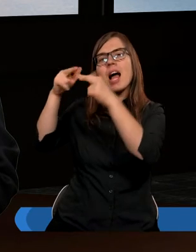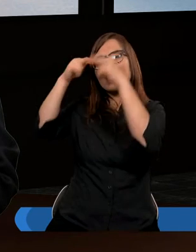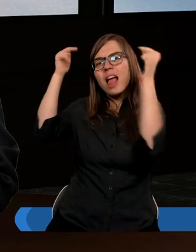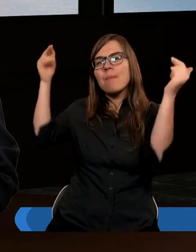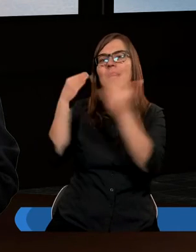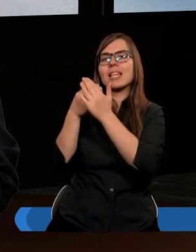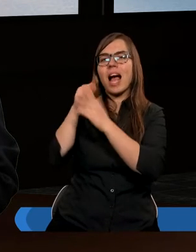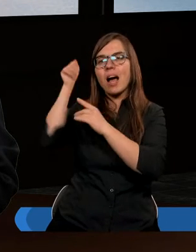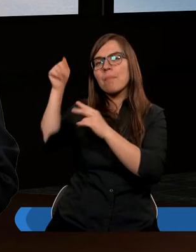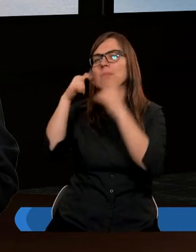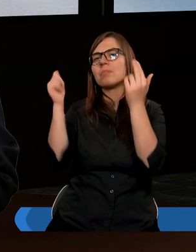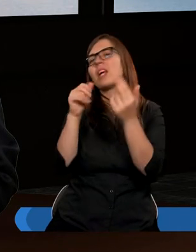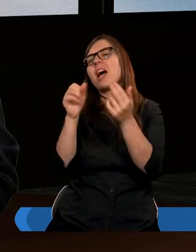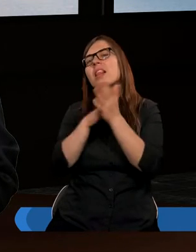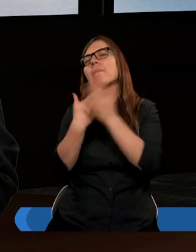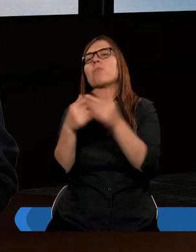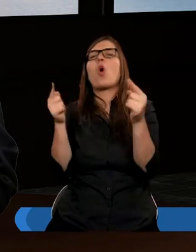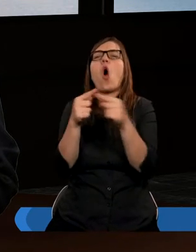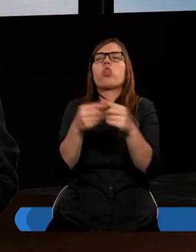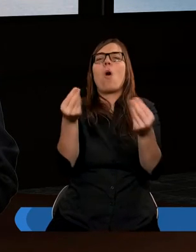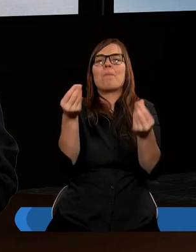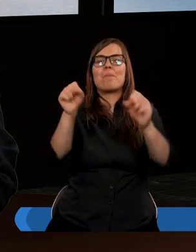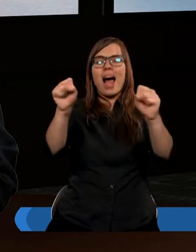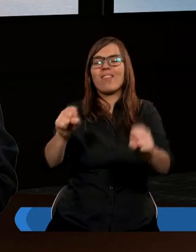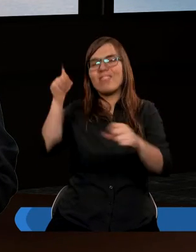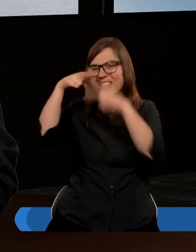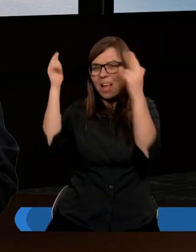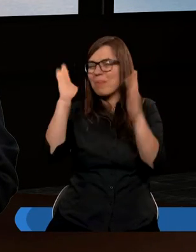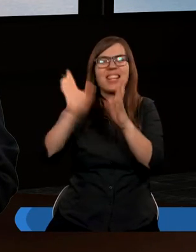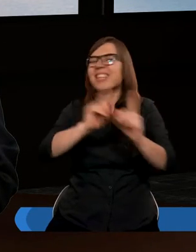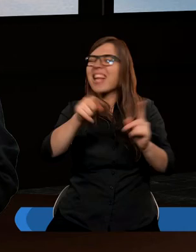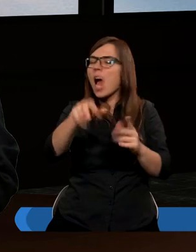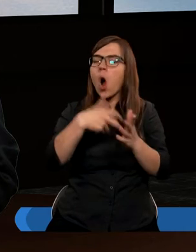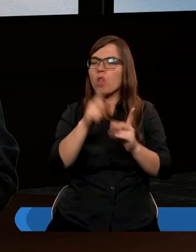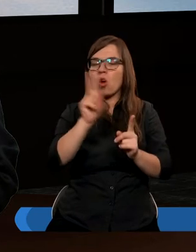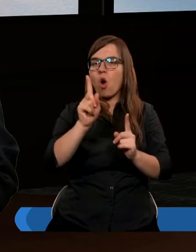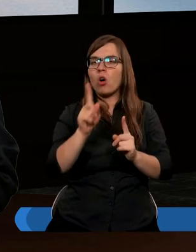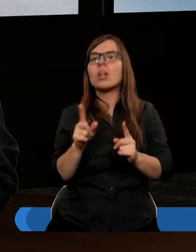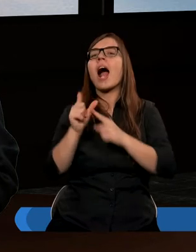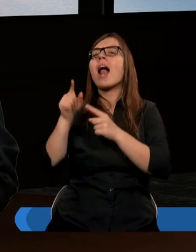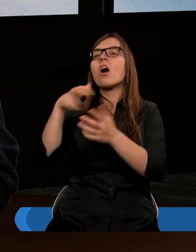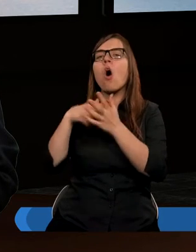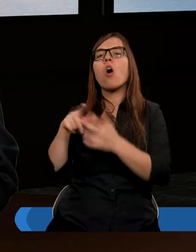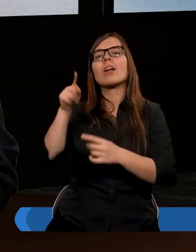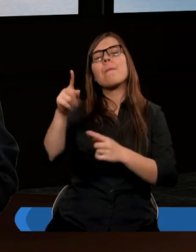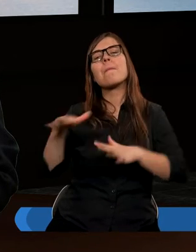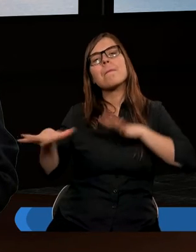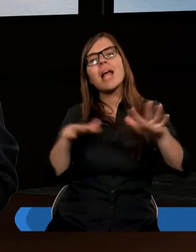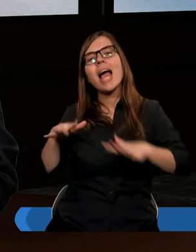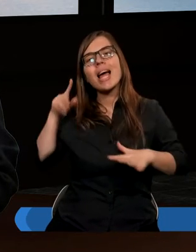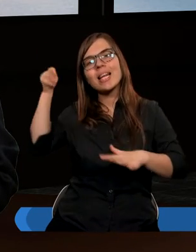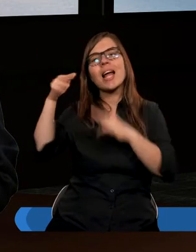niebie, tu nie chodzi o żadne konta bankowe, które w niebie gdzieś będą, ale jest to miejsce,